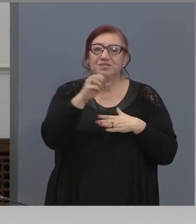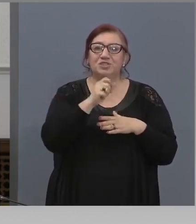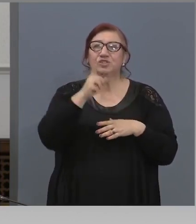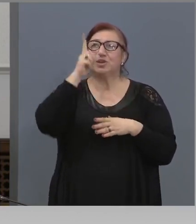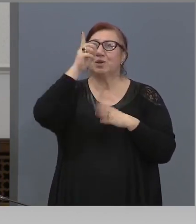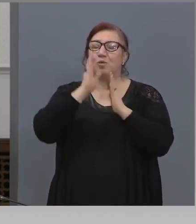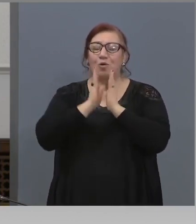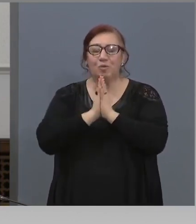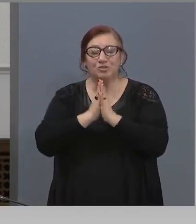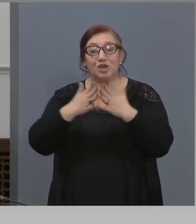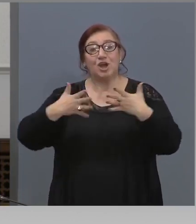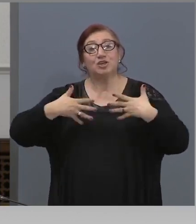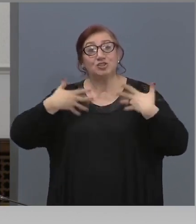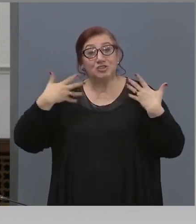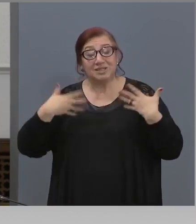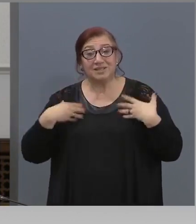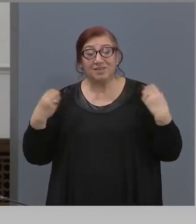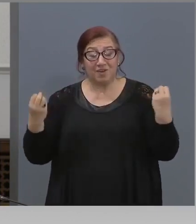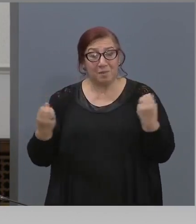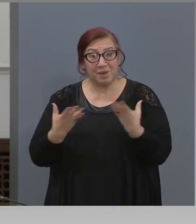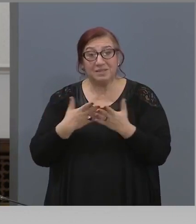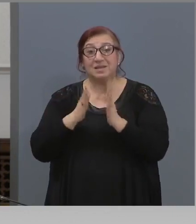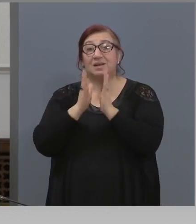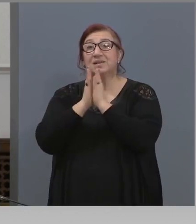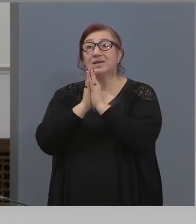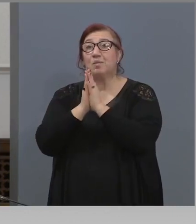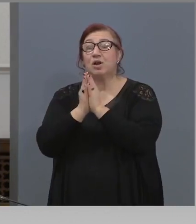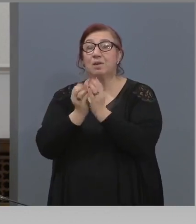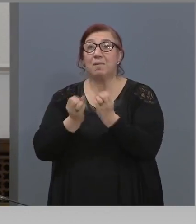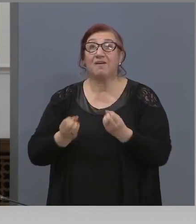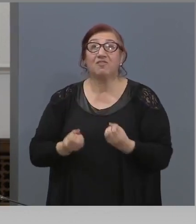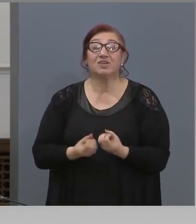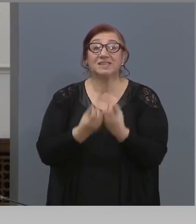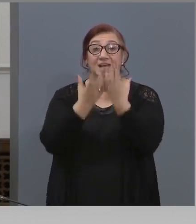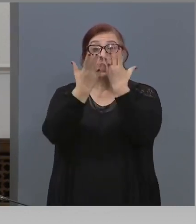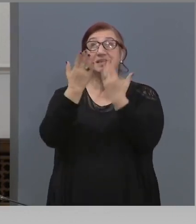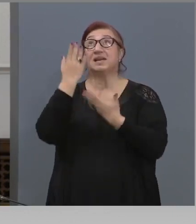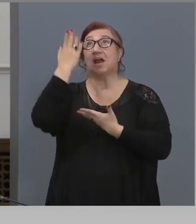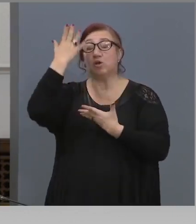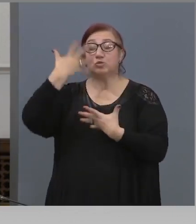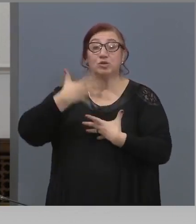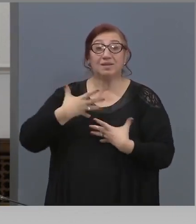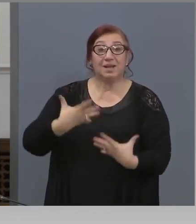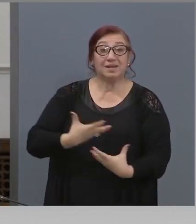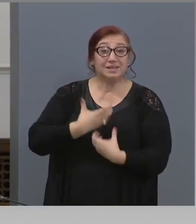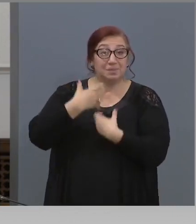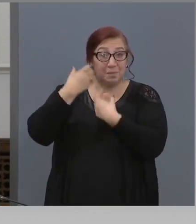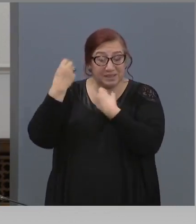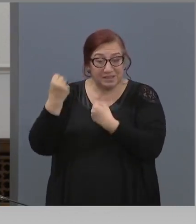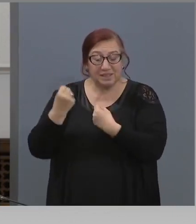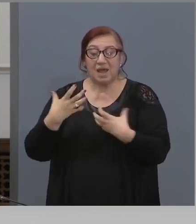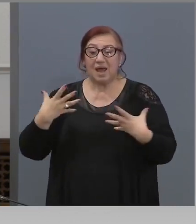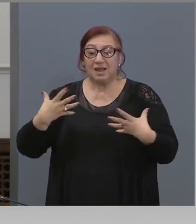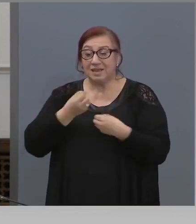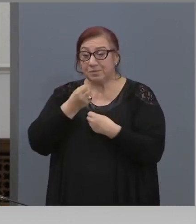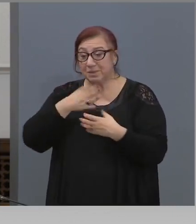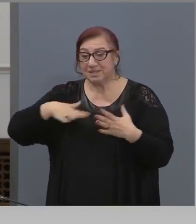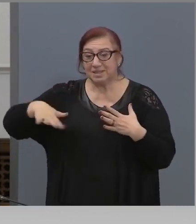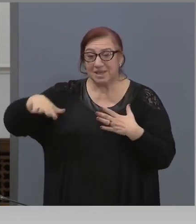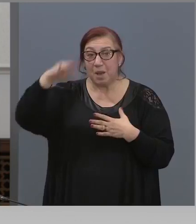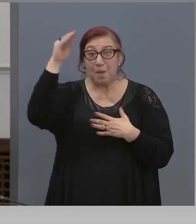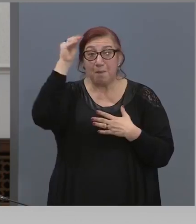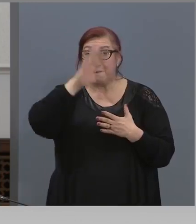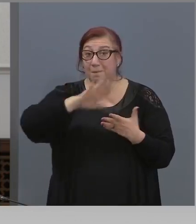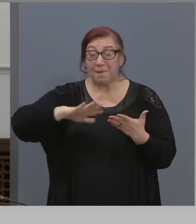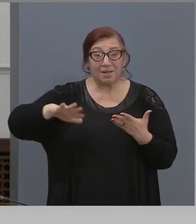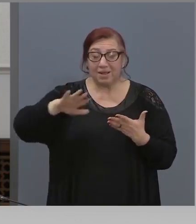се молим възкръснания Господ да ни избави от тая беда, която е налегнала целият свят и нашата страна, да даде